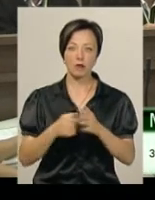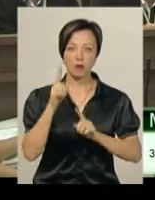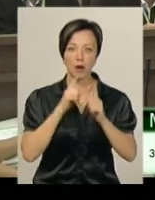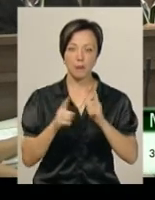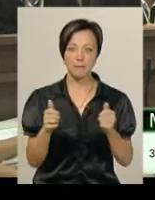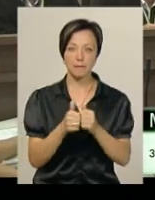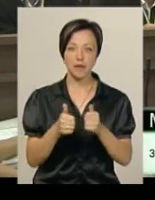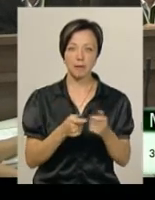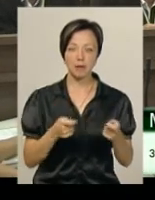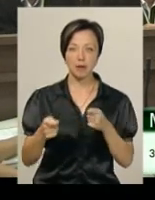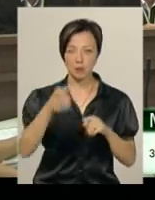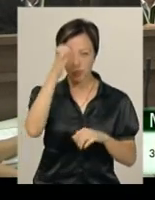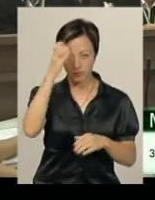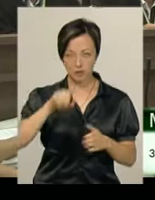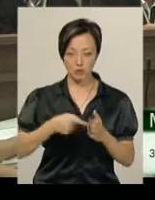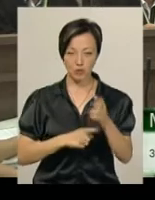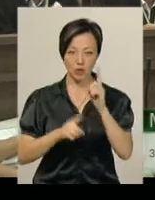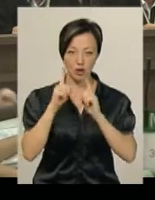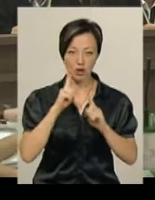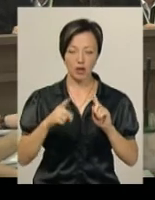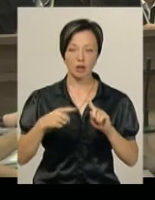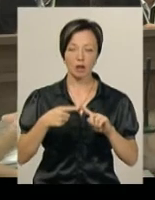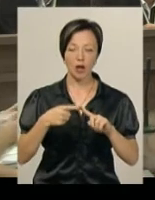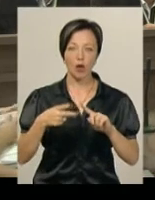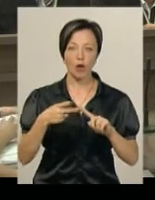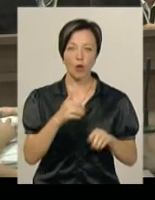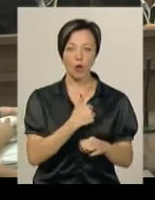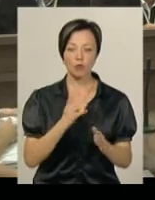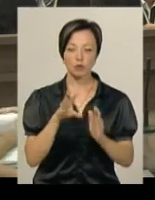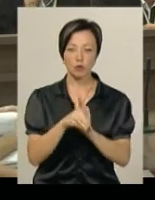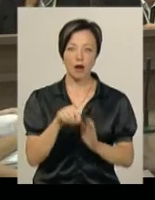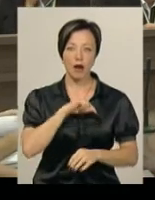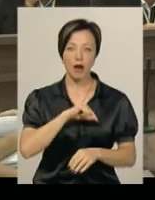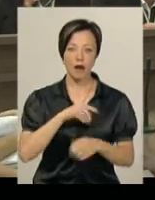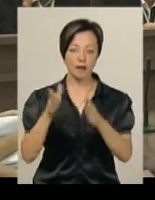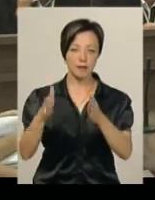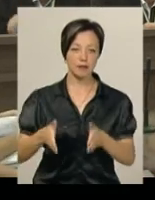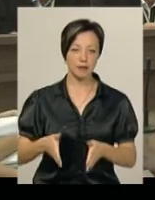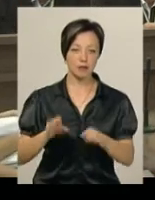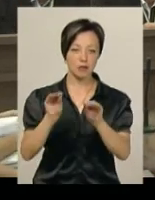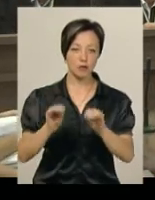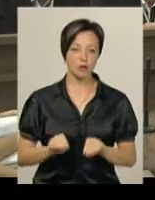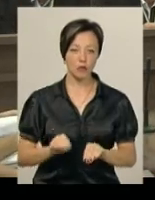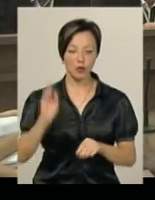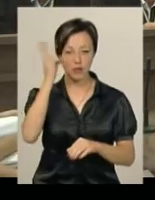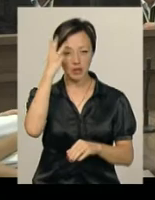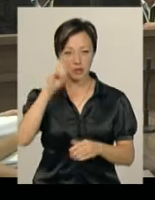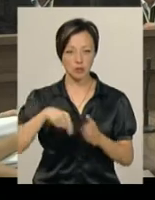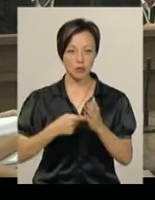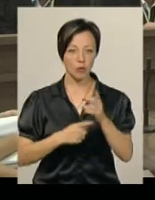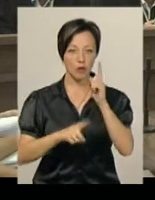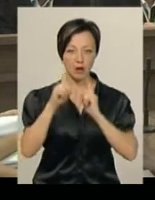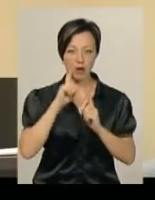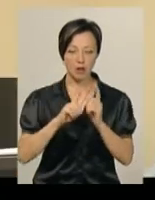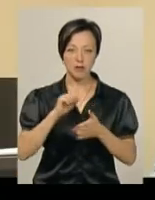департаментом освіти Хмельницької міської ради. Окрім того, хочемо долучити характеристику Хмельницької міської ради